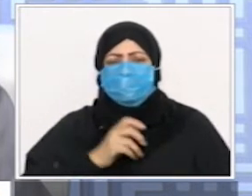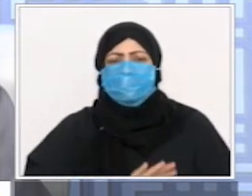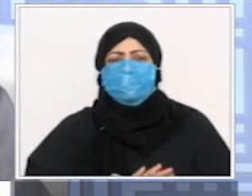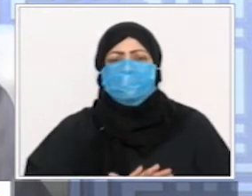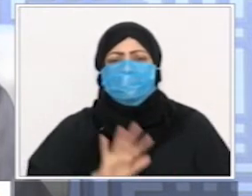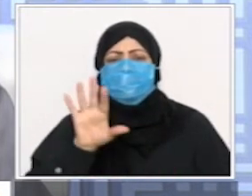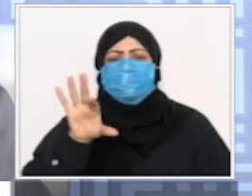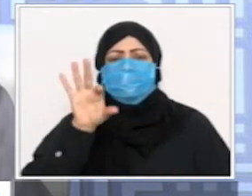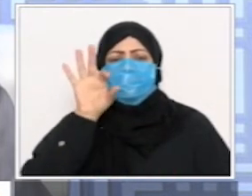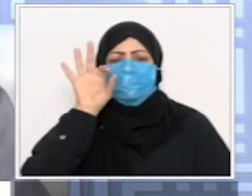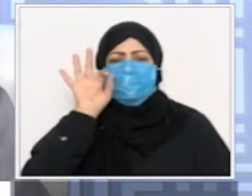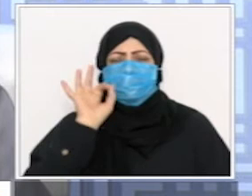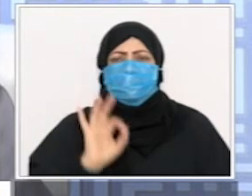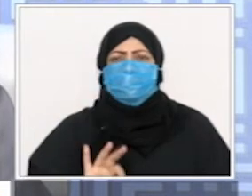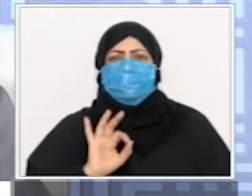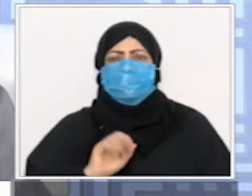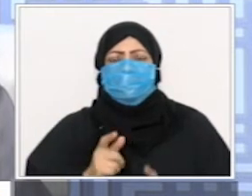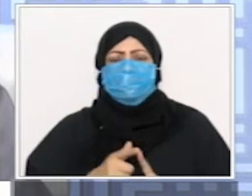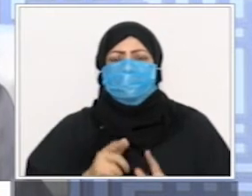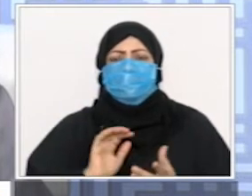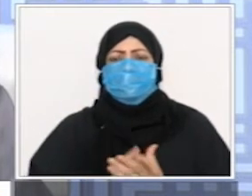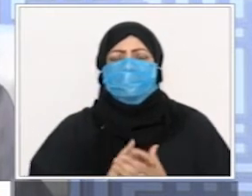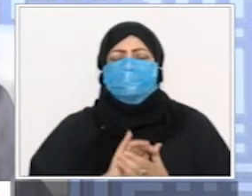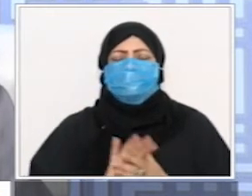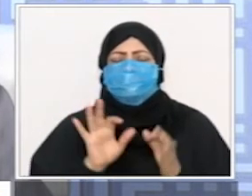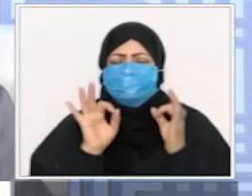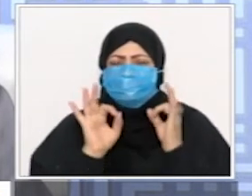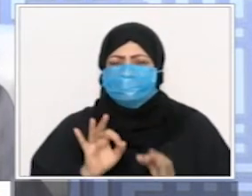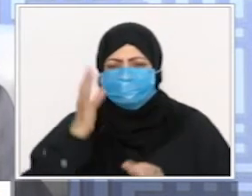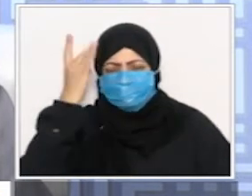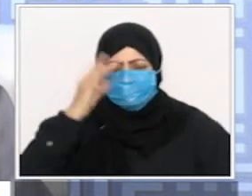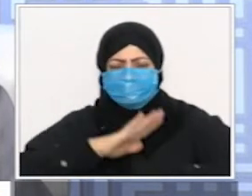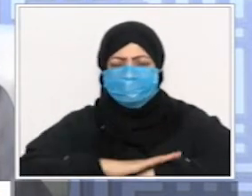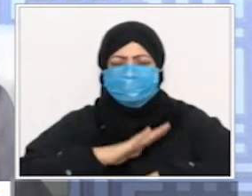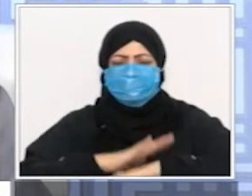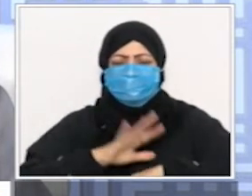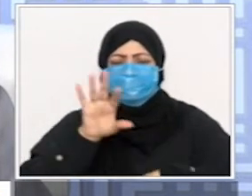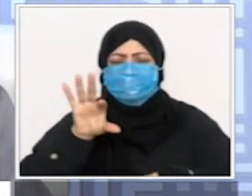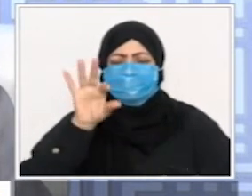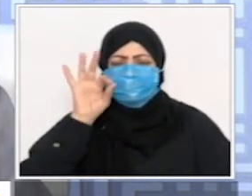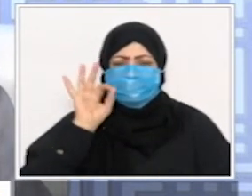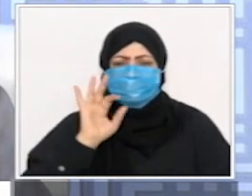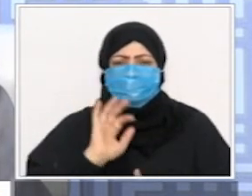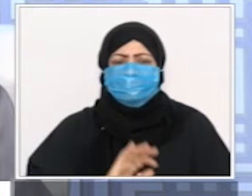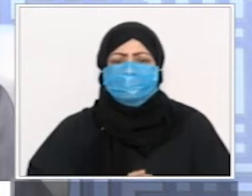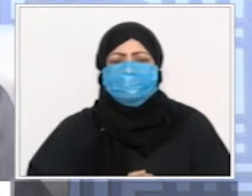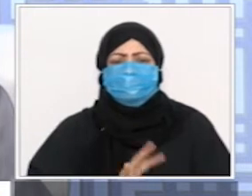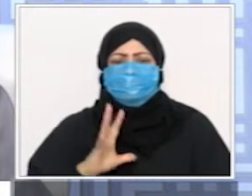الله عنهم ويختار من يؤمن يكون أمينا على عبادة الناس